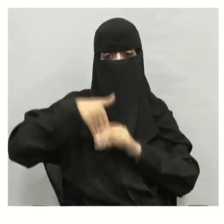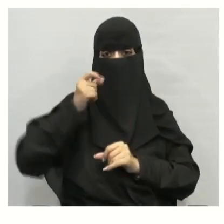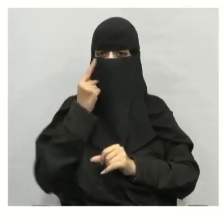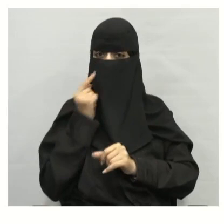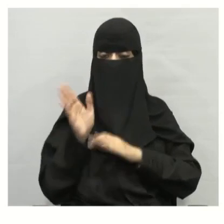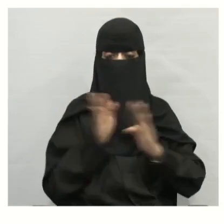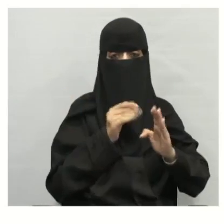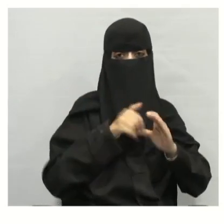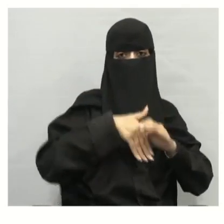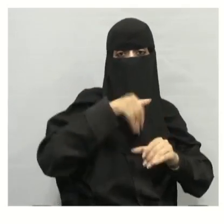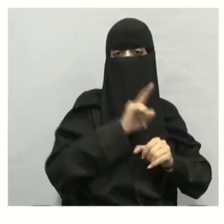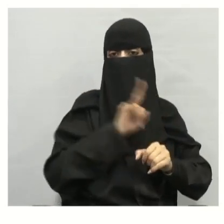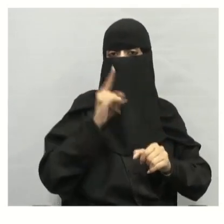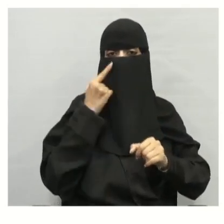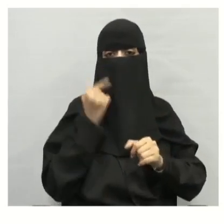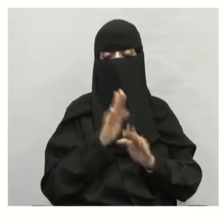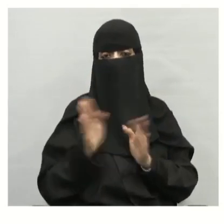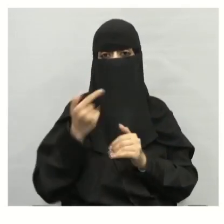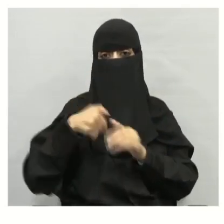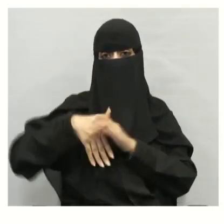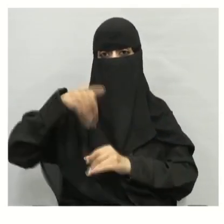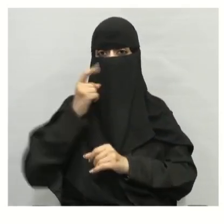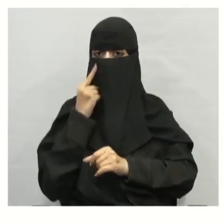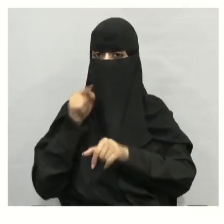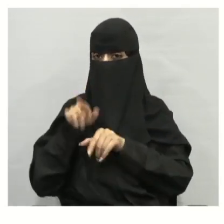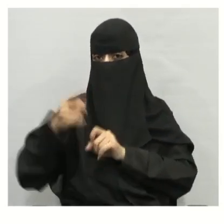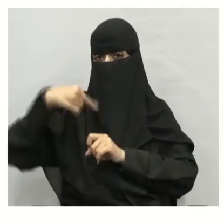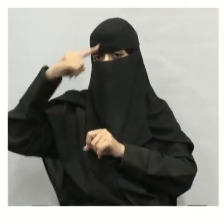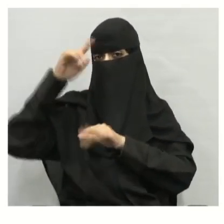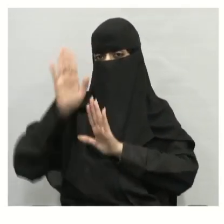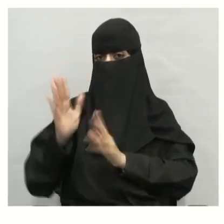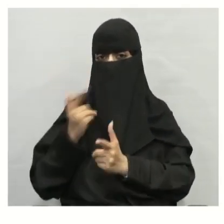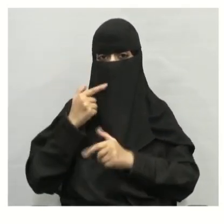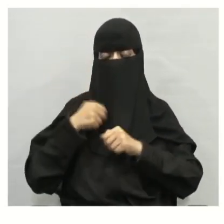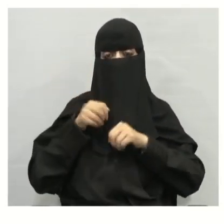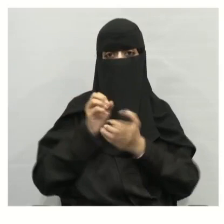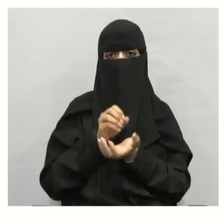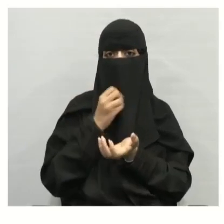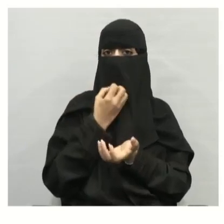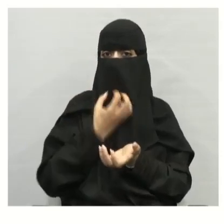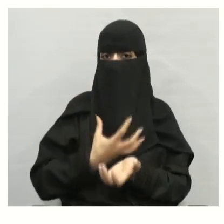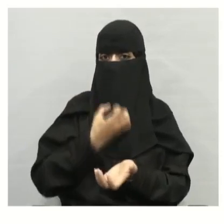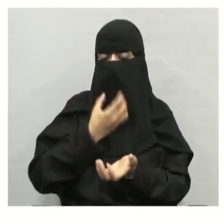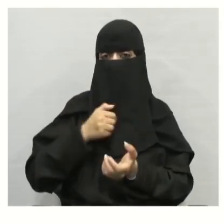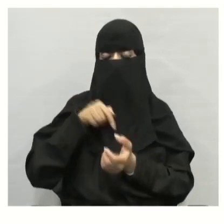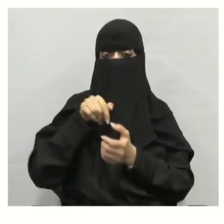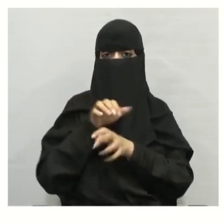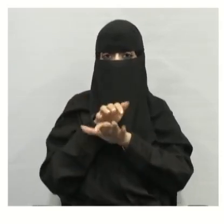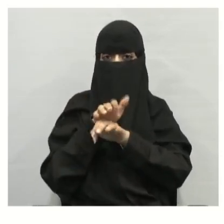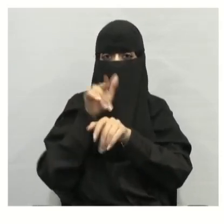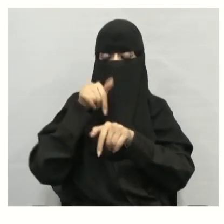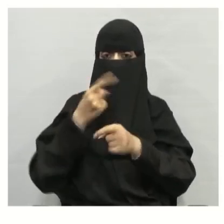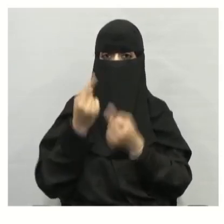ومخلوقات غير حية المخلوقات الحية مثل العناكب، الطيور، الحشرات،